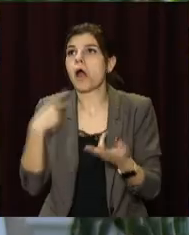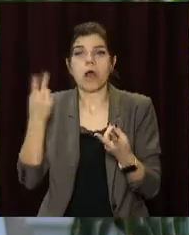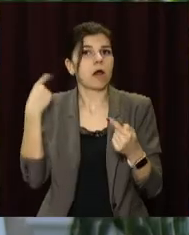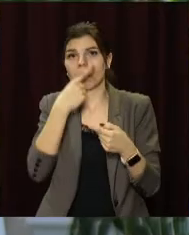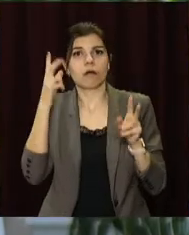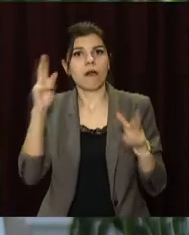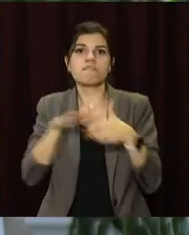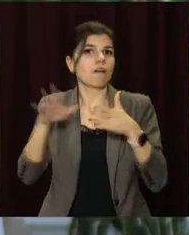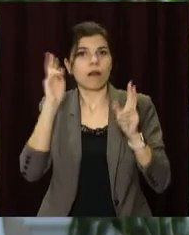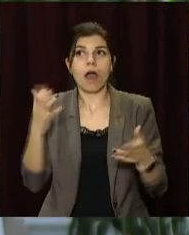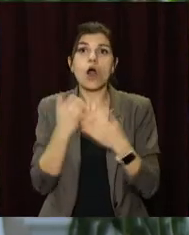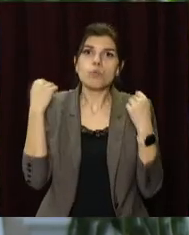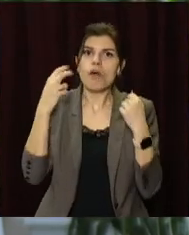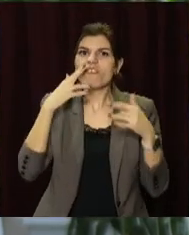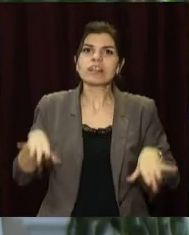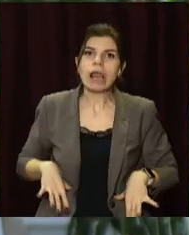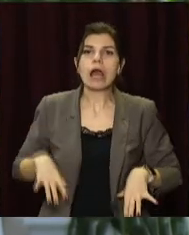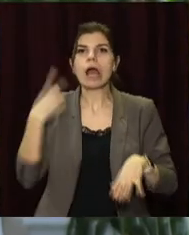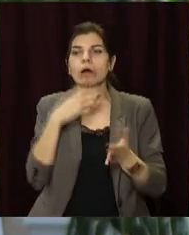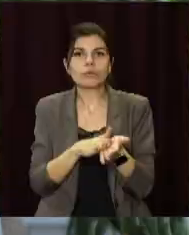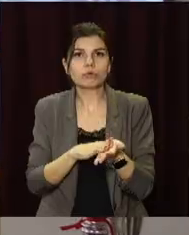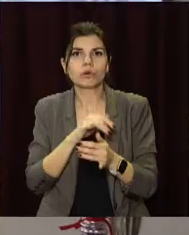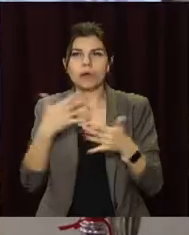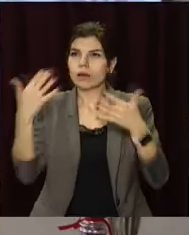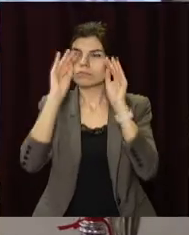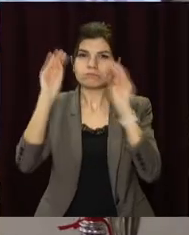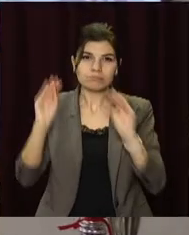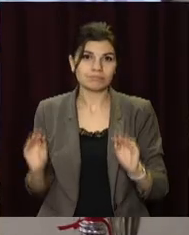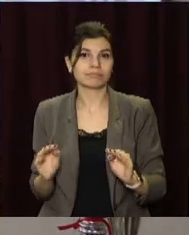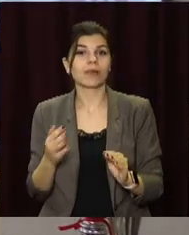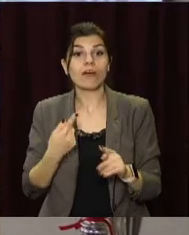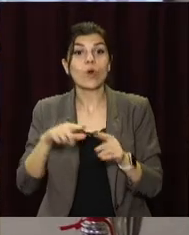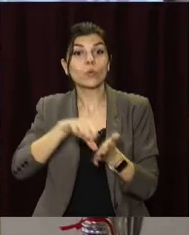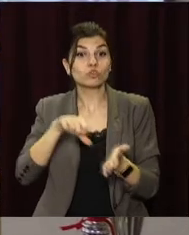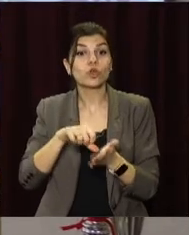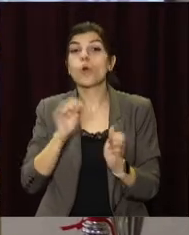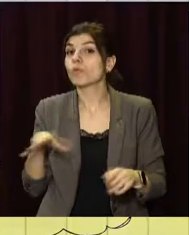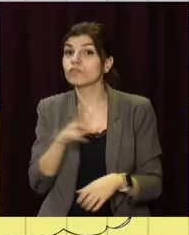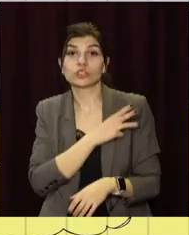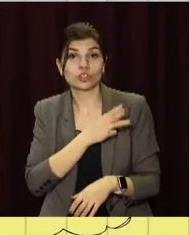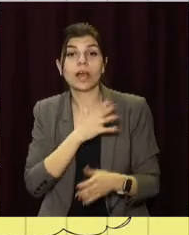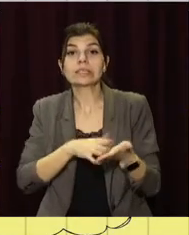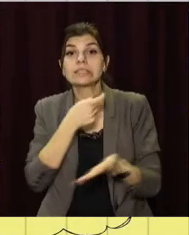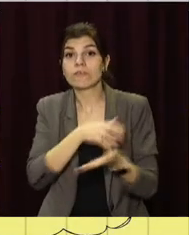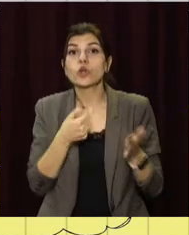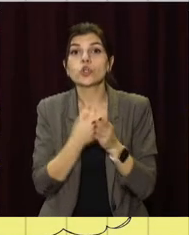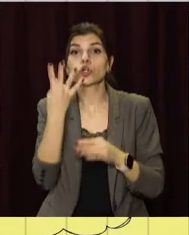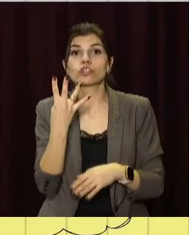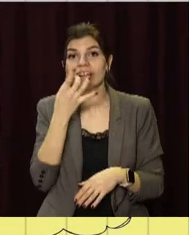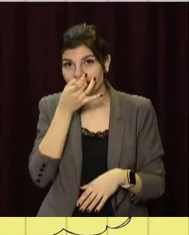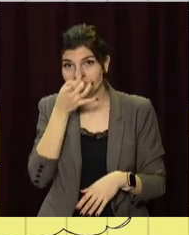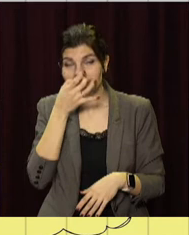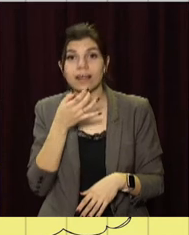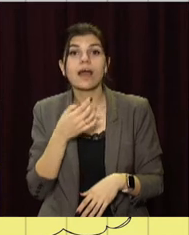займався, видаючіся лічності, як спортсмени, так і тренера». Взяти участь у муніципальному бюджеті участі можуть всі охочі. Заявки